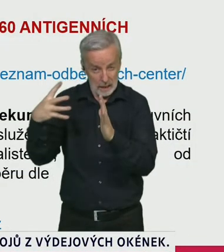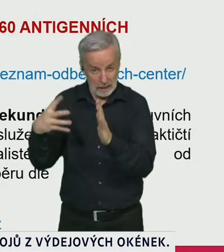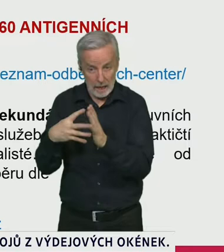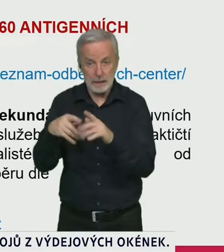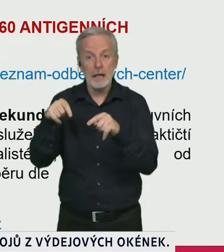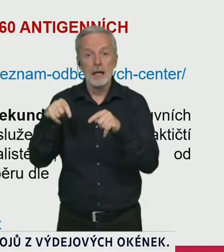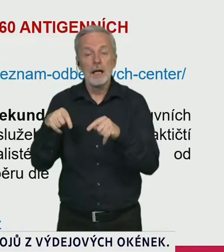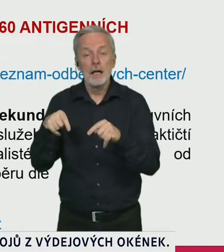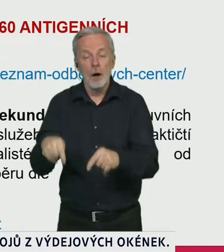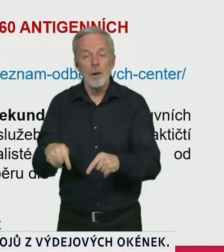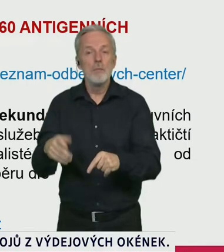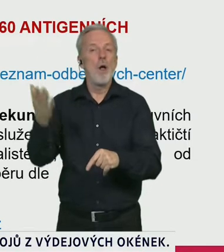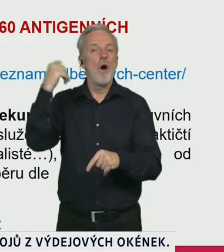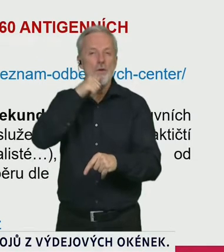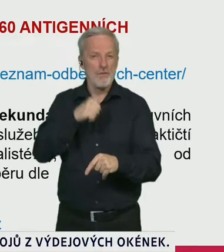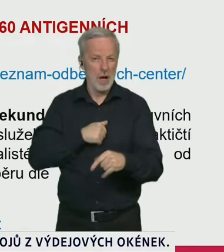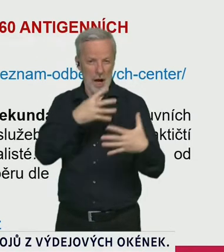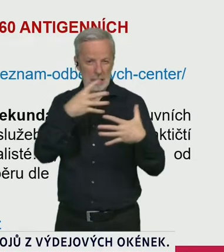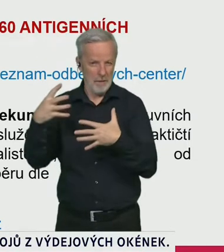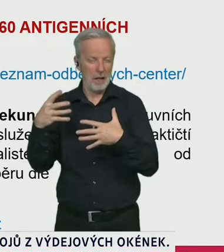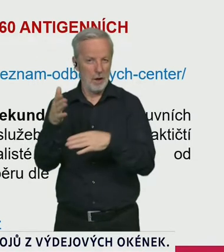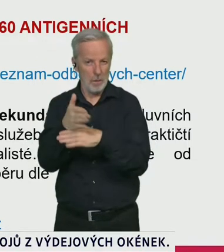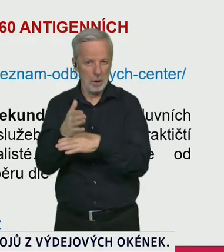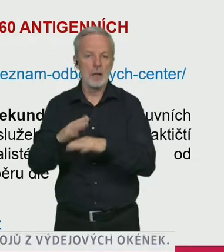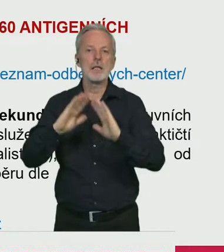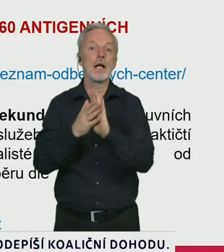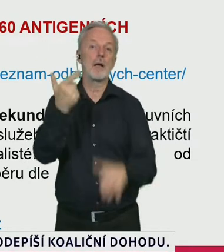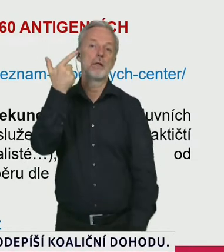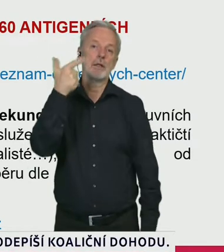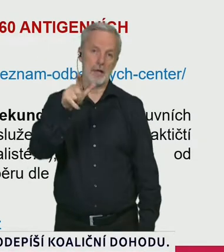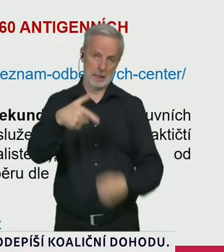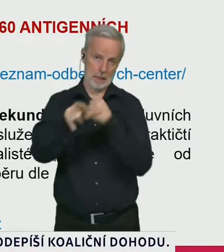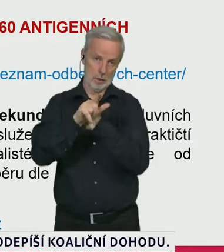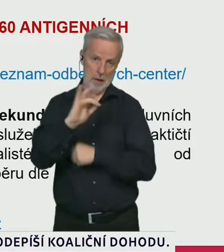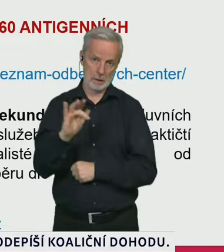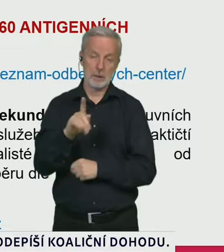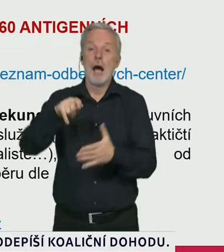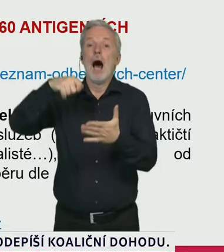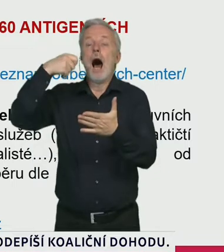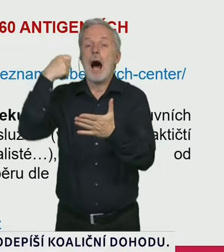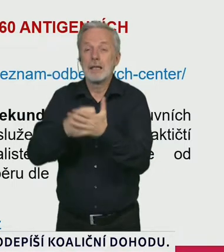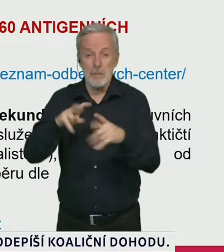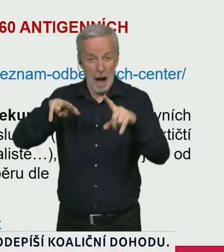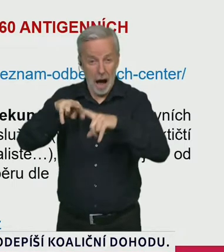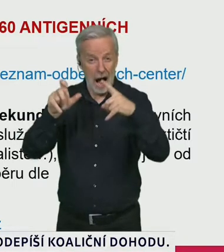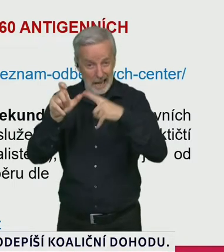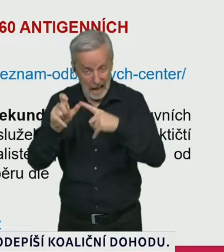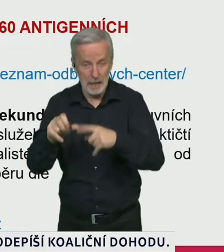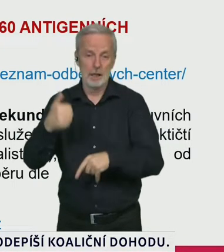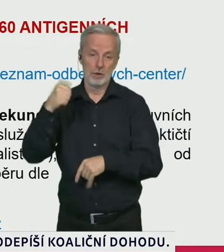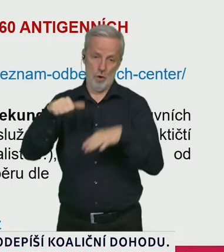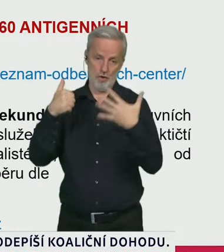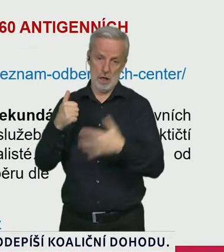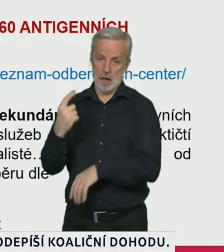.217 a celkově těch antigeních odběrových míst je 160. Vidíte to v té